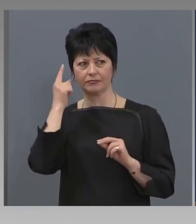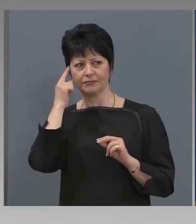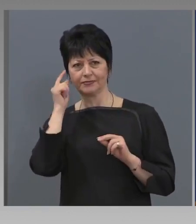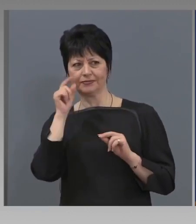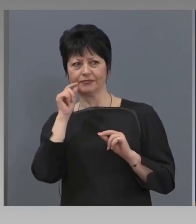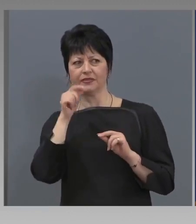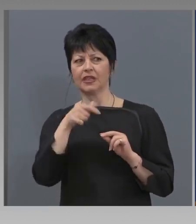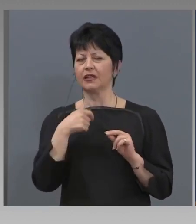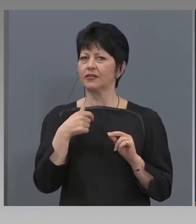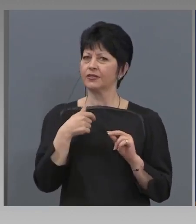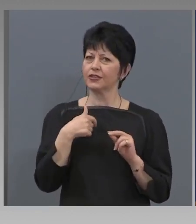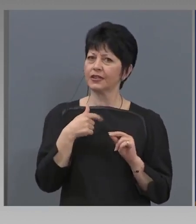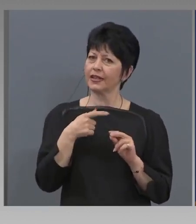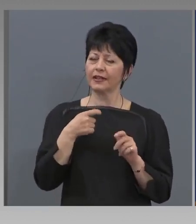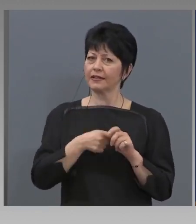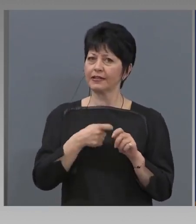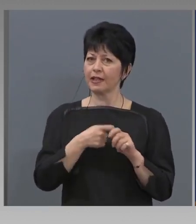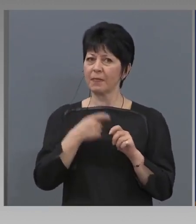бъде изваден